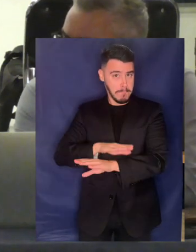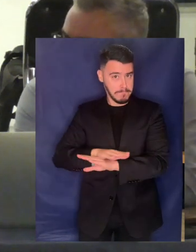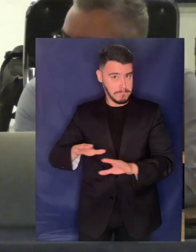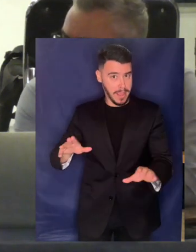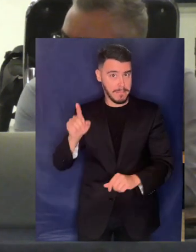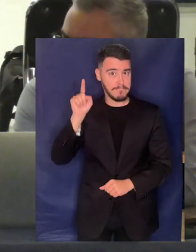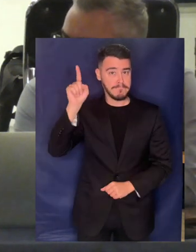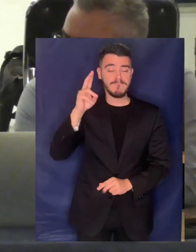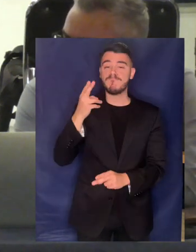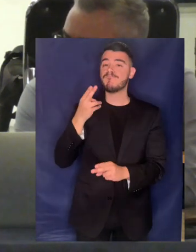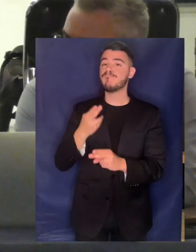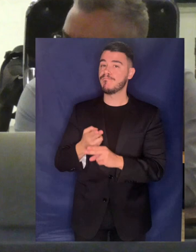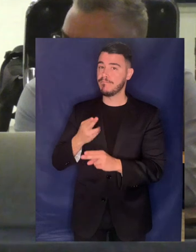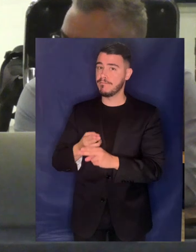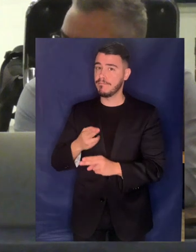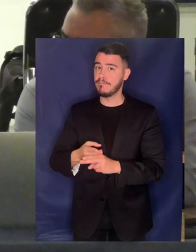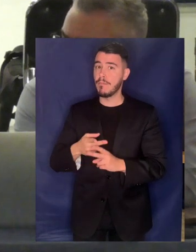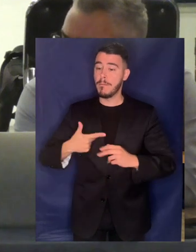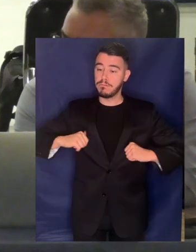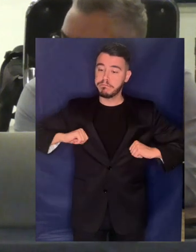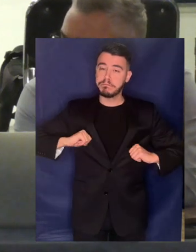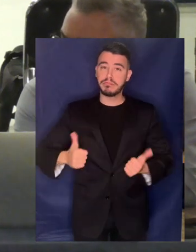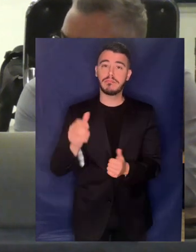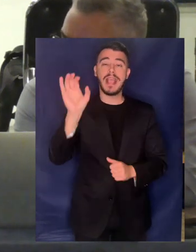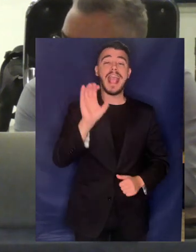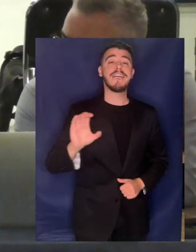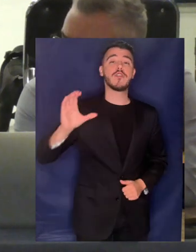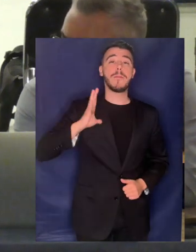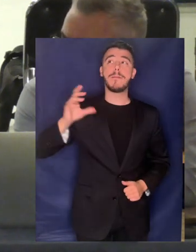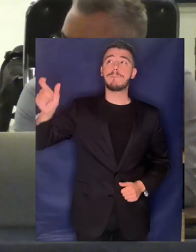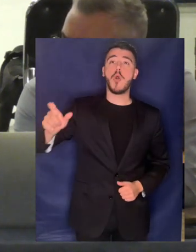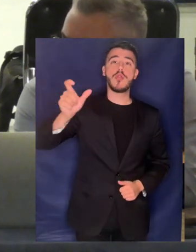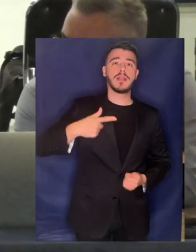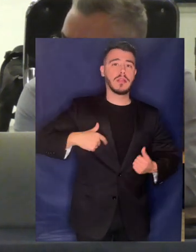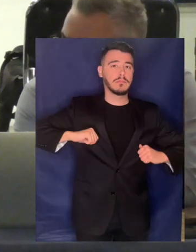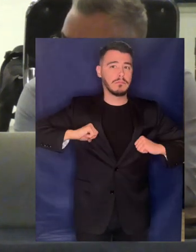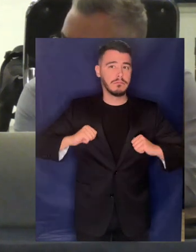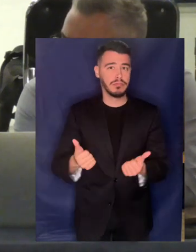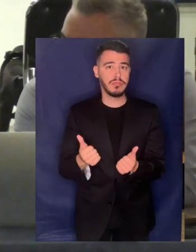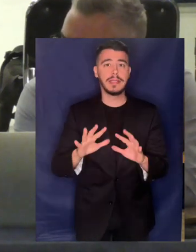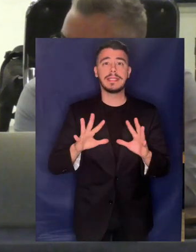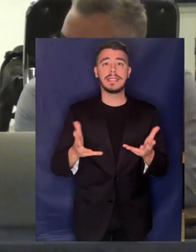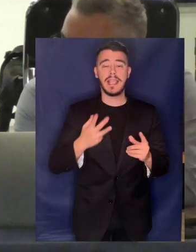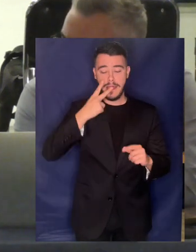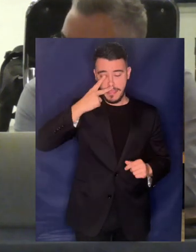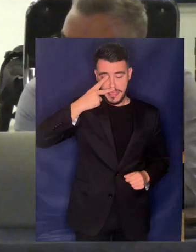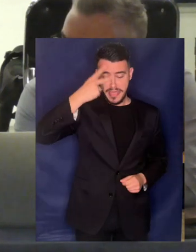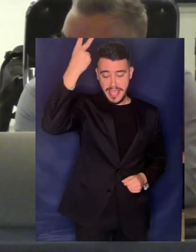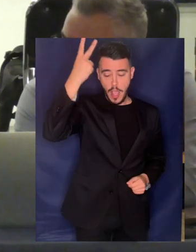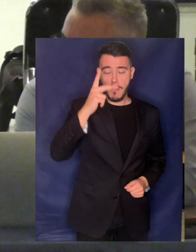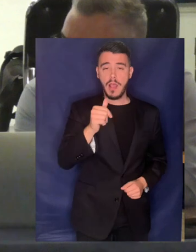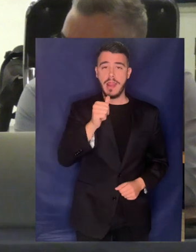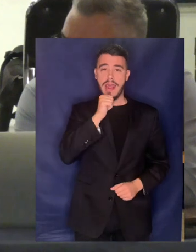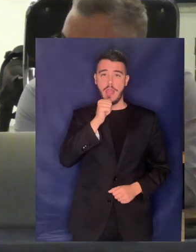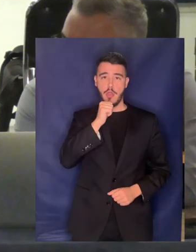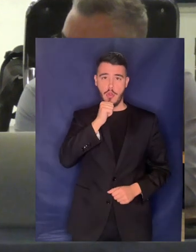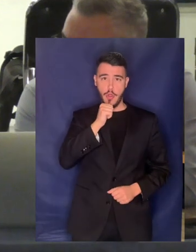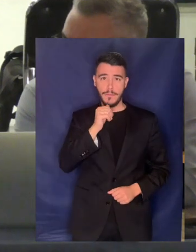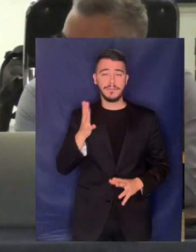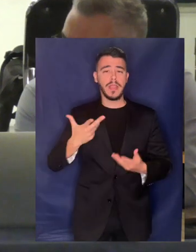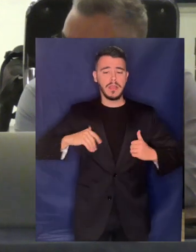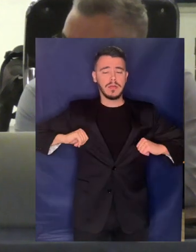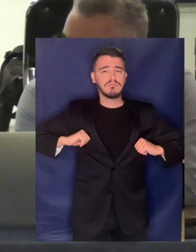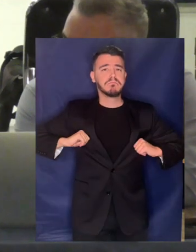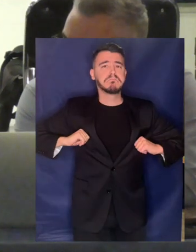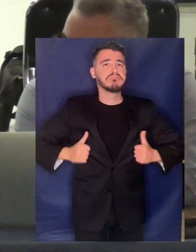αφορά μια πολύ σημαντική πρωτοβουλία των Ευρωπαίων πολιτών που είναι η Right to Water είναι μια πρωτοβουλία που έχει